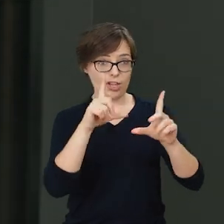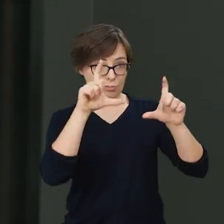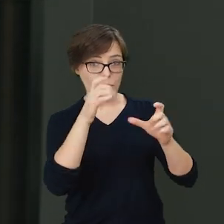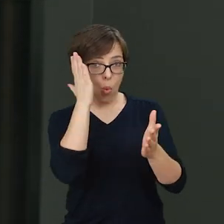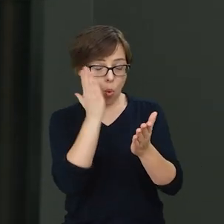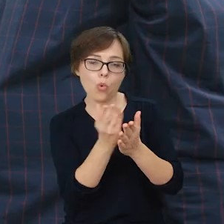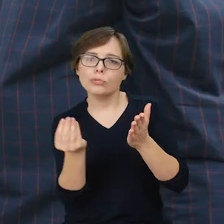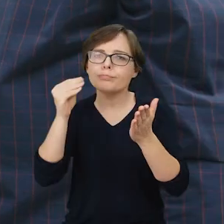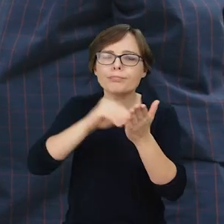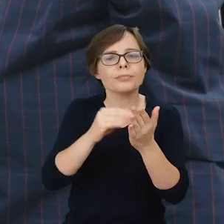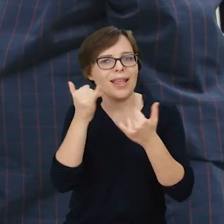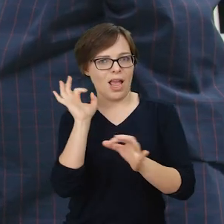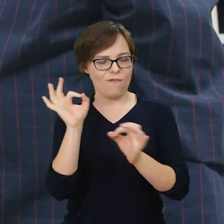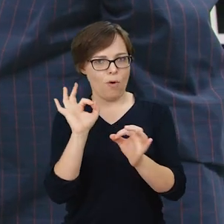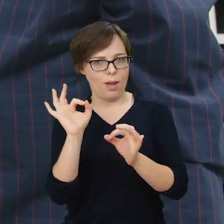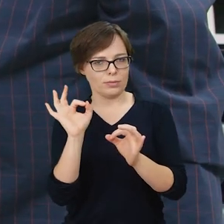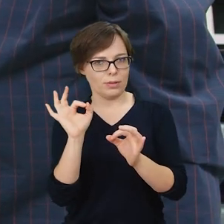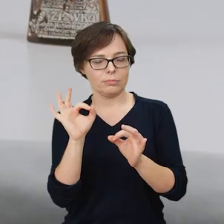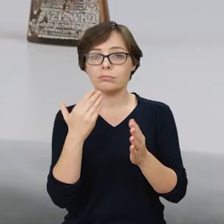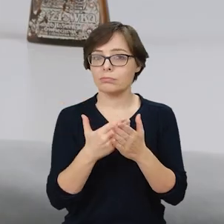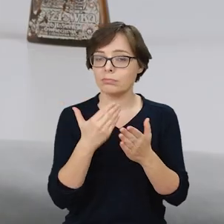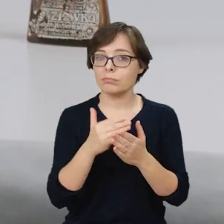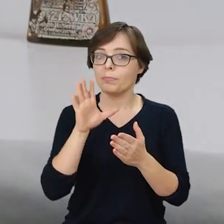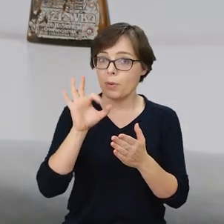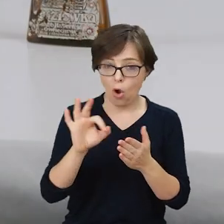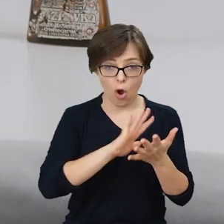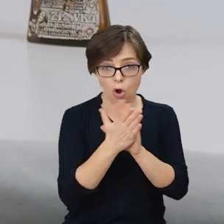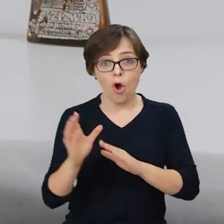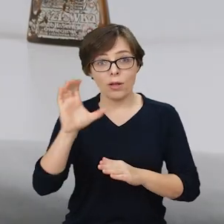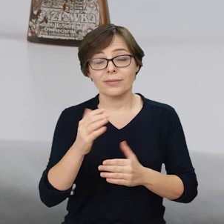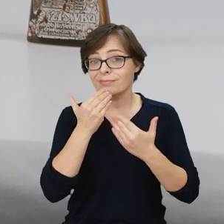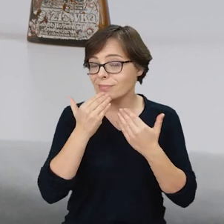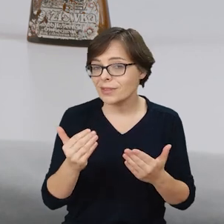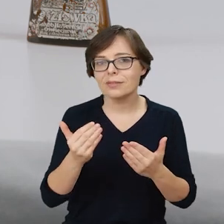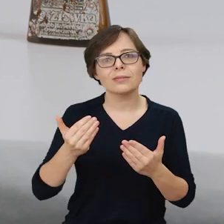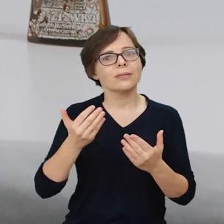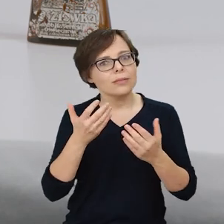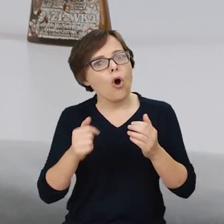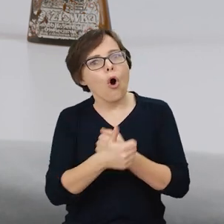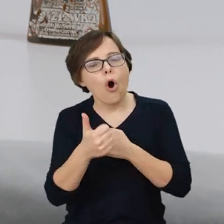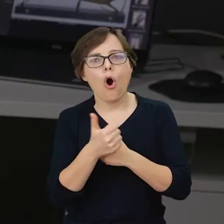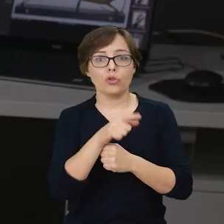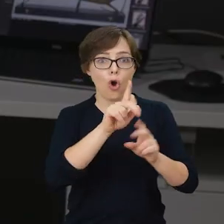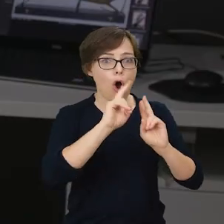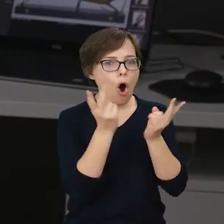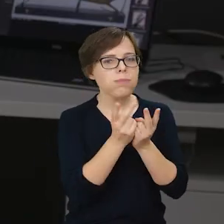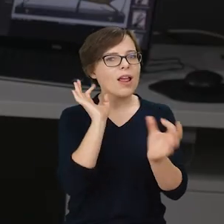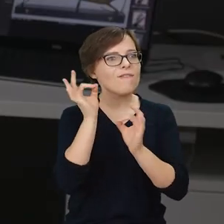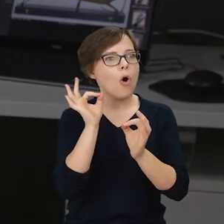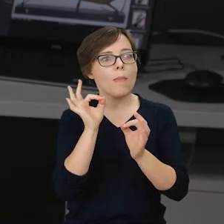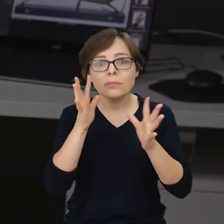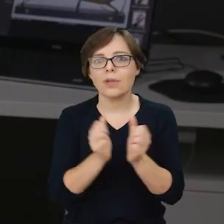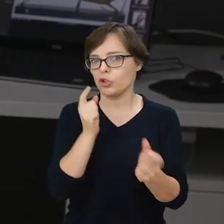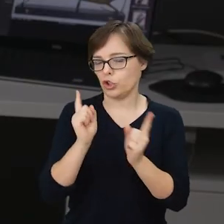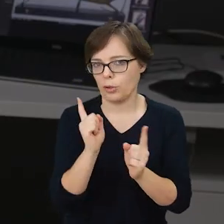zadawanie do klików innych informacji, ponieważ digitalizacja też ma być szybkim dostępem informacji o danym